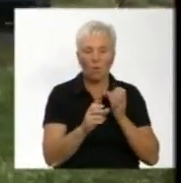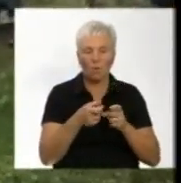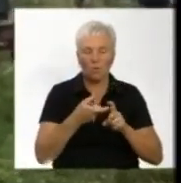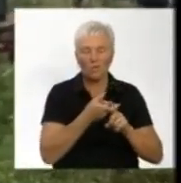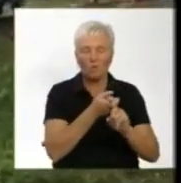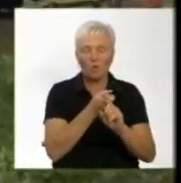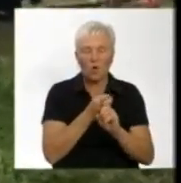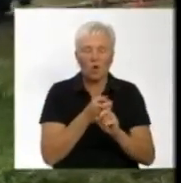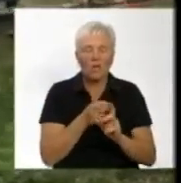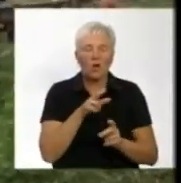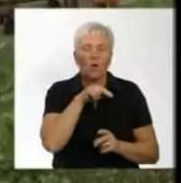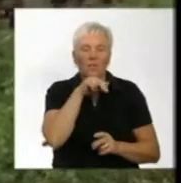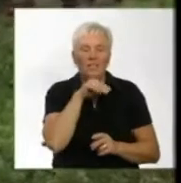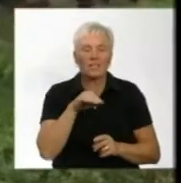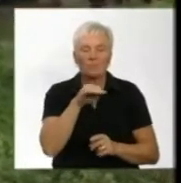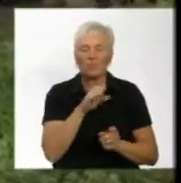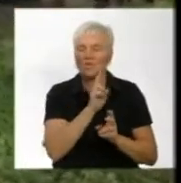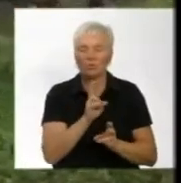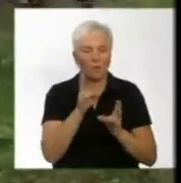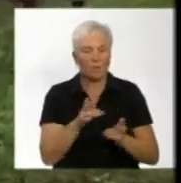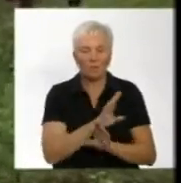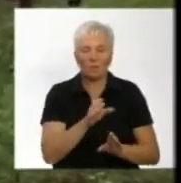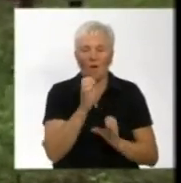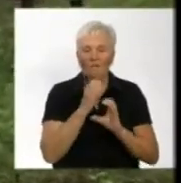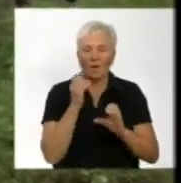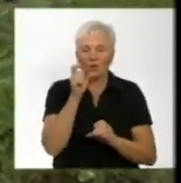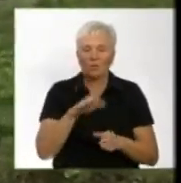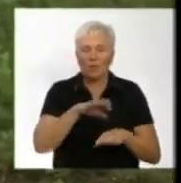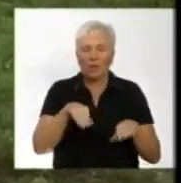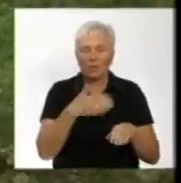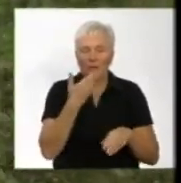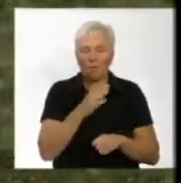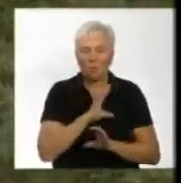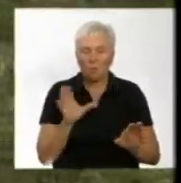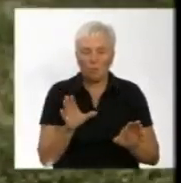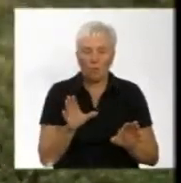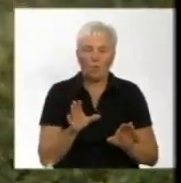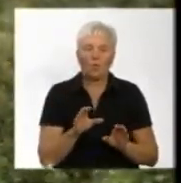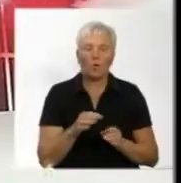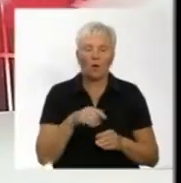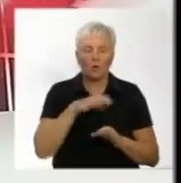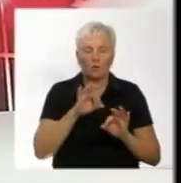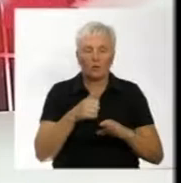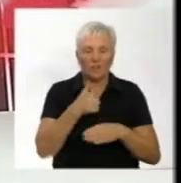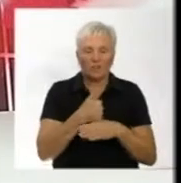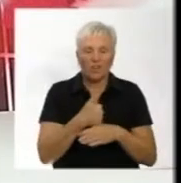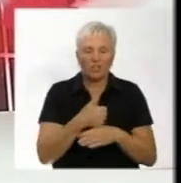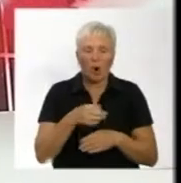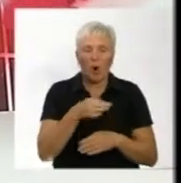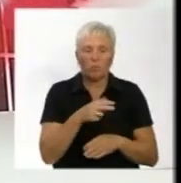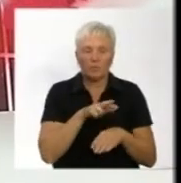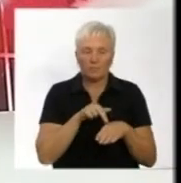Жмеренка. Ніхто не травмувався, у вагоні людей не було, розповів речник надзвичайників області Олександр Кутовий.